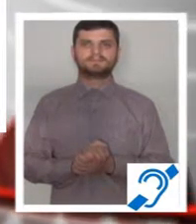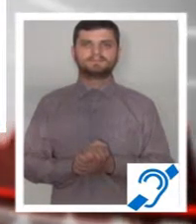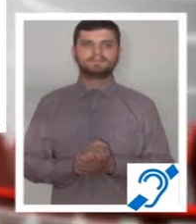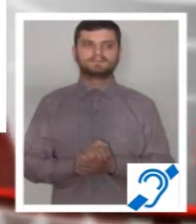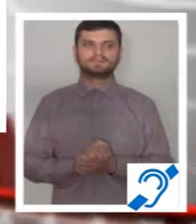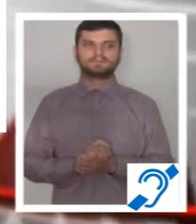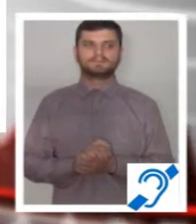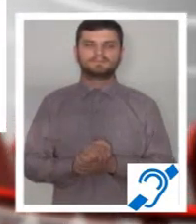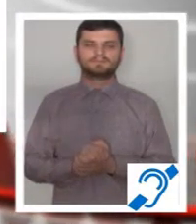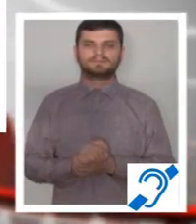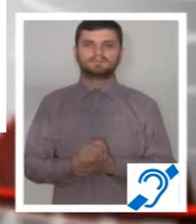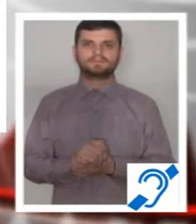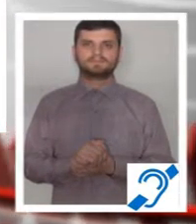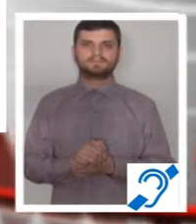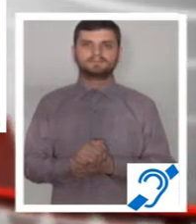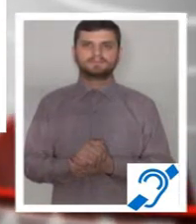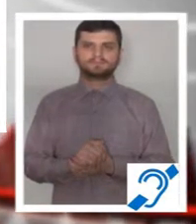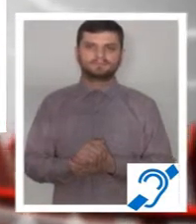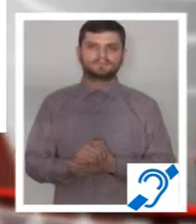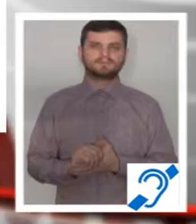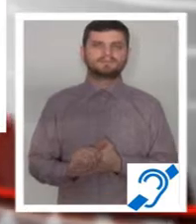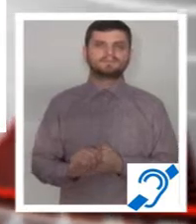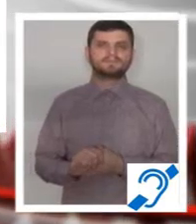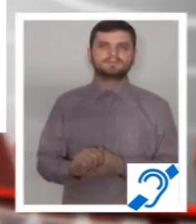Ce ai înțeles de bine că am ieșit afară, acolo muream.